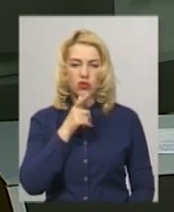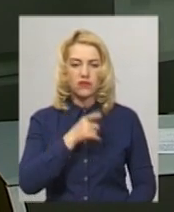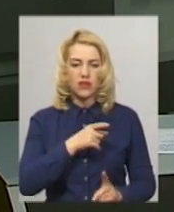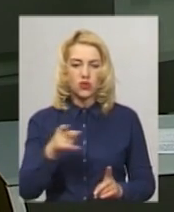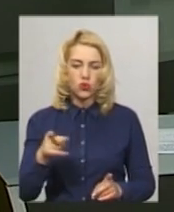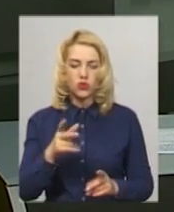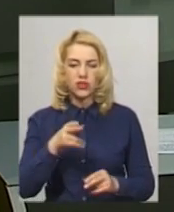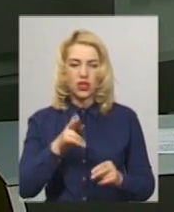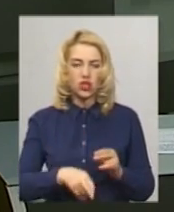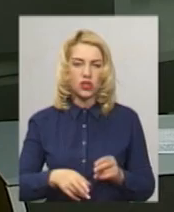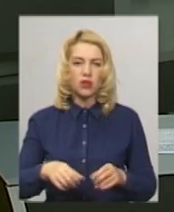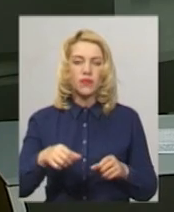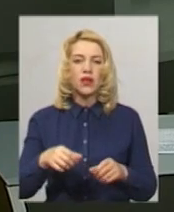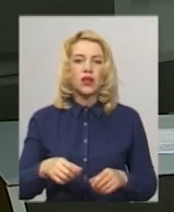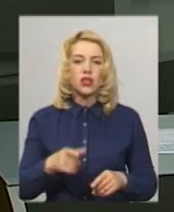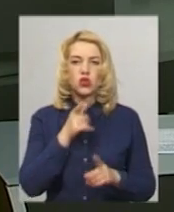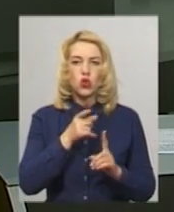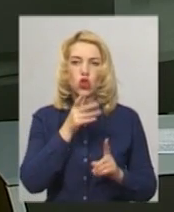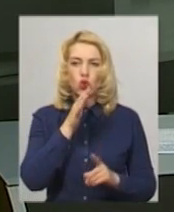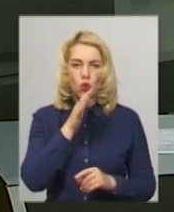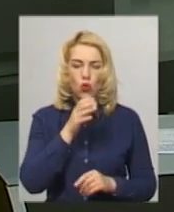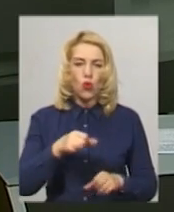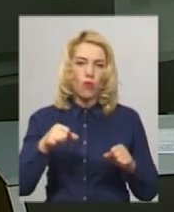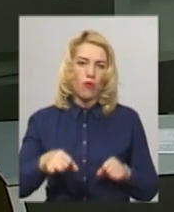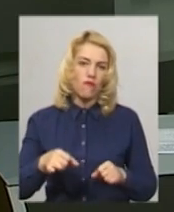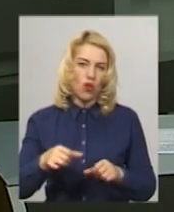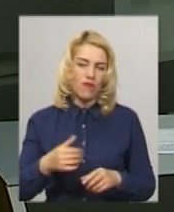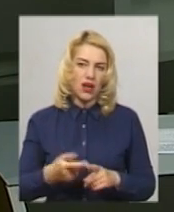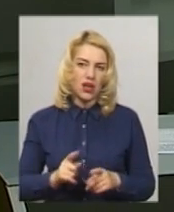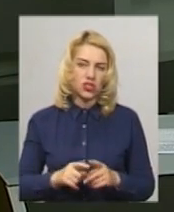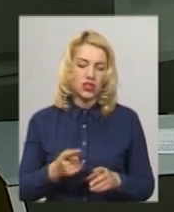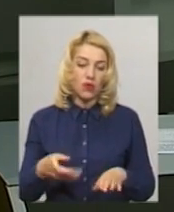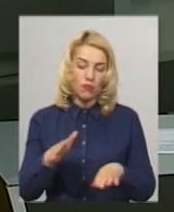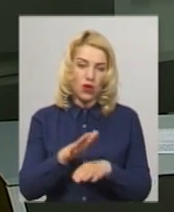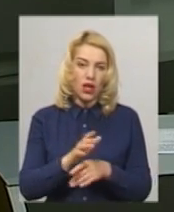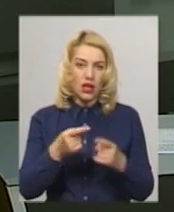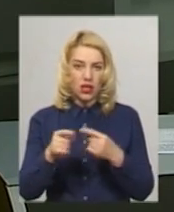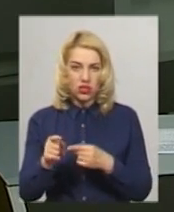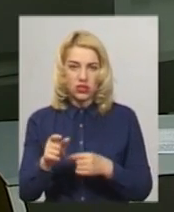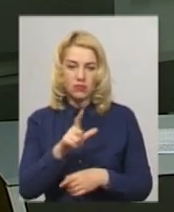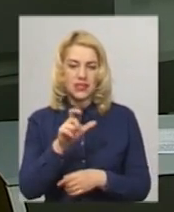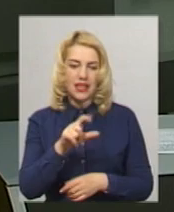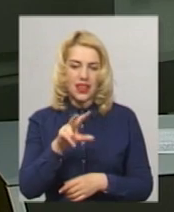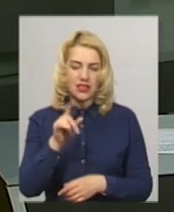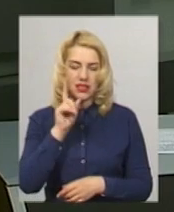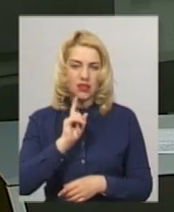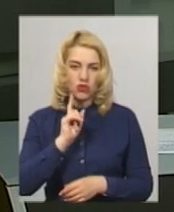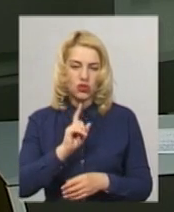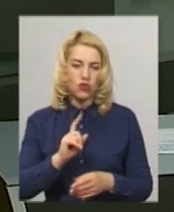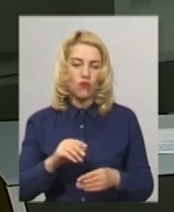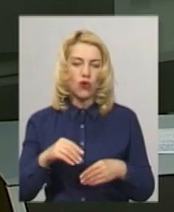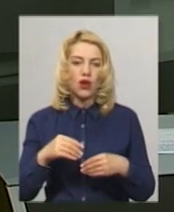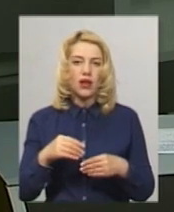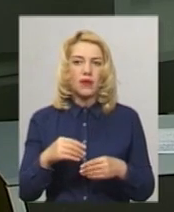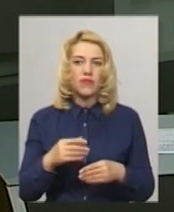повноважень. Відповідний указ з'явився на офіційному сайті президента. Іншим указом Володимир Зеленський призначив тимчасово виконуючого